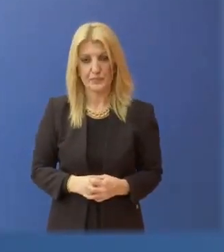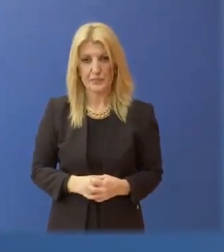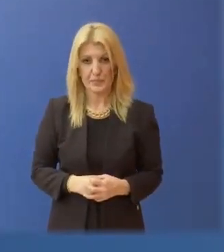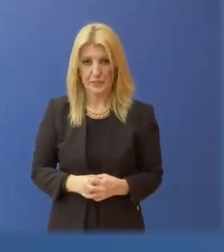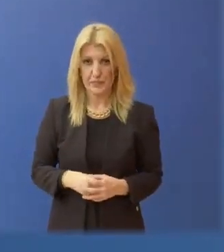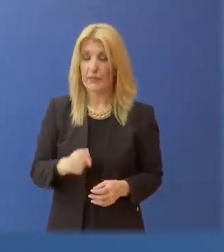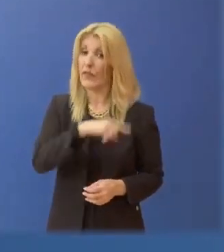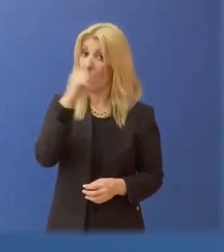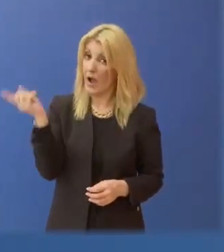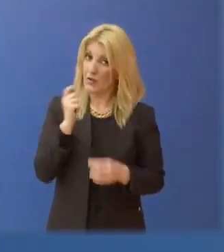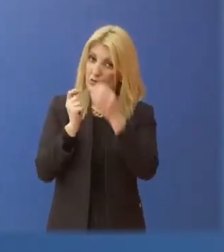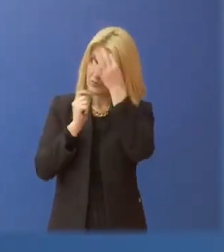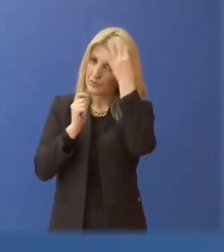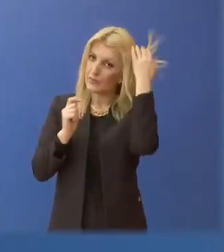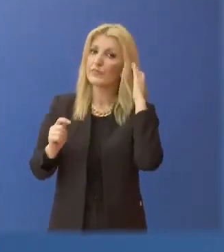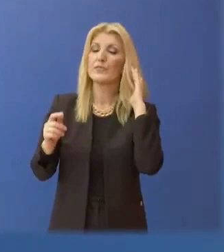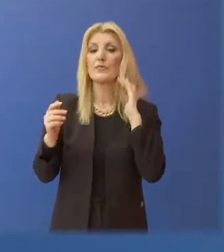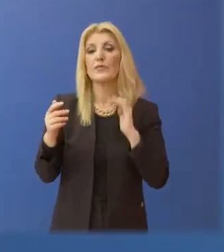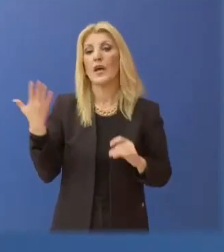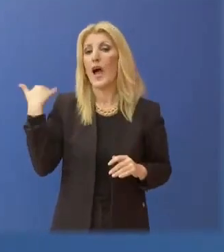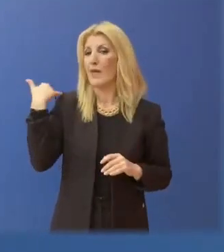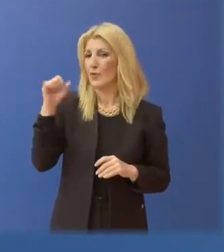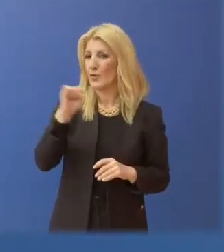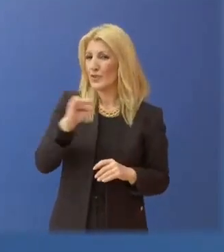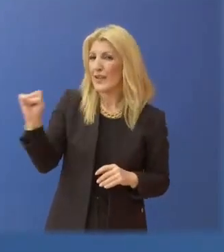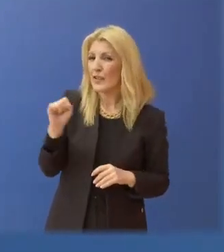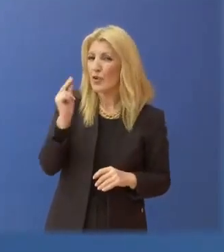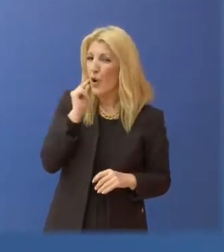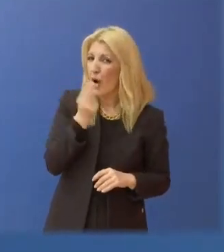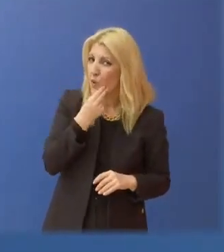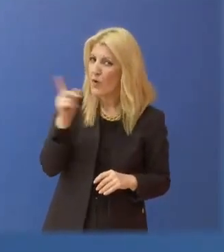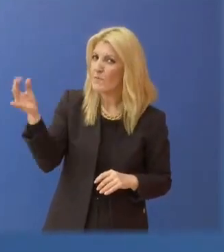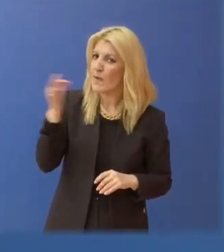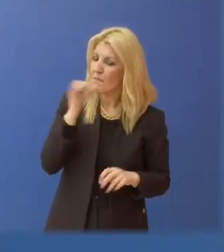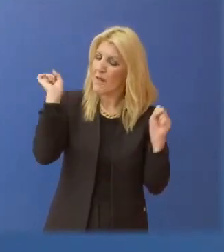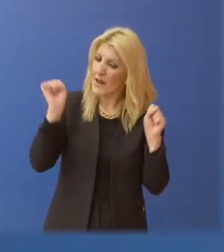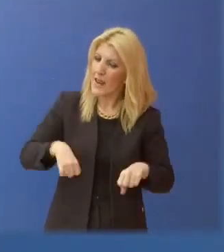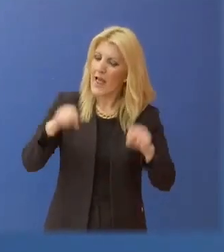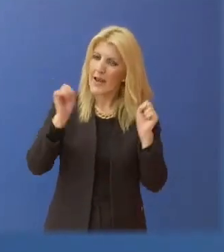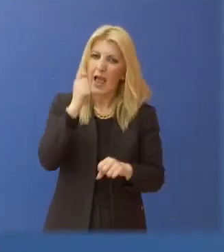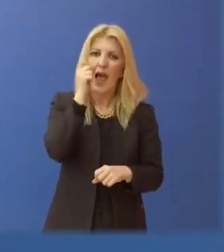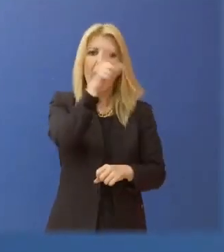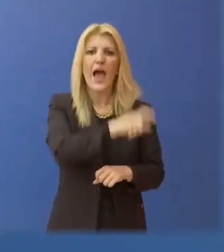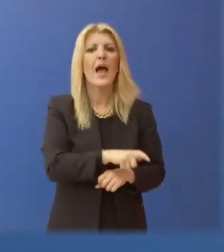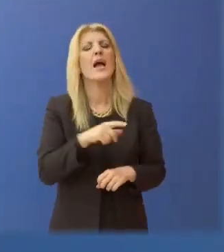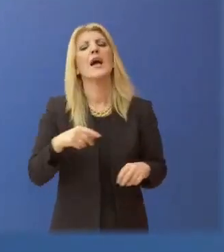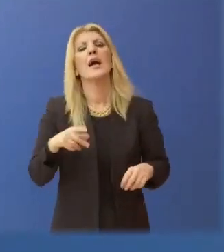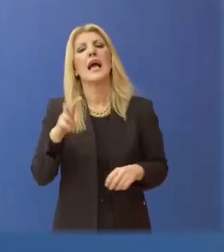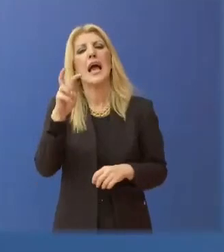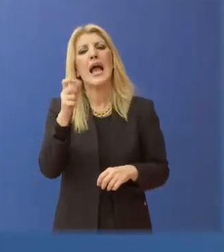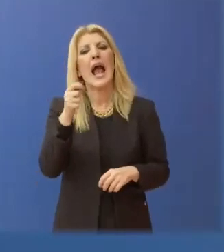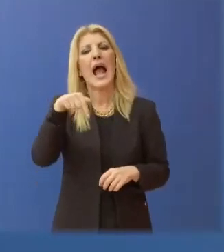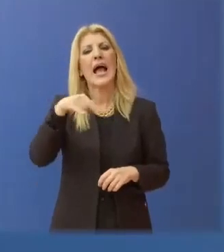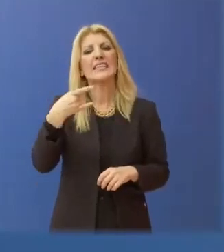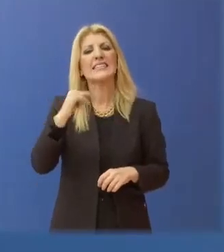Καλησπέρα κύριε πρόσωπε. Από το απόγευμα του Σαββάτου έχετε εσείς επιβεβαιώσει την παρακολούθηση, Χατζηδάκη, με την δήλωσή σας. Για